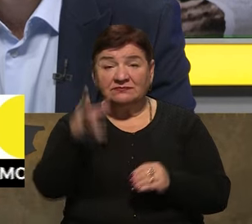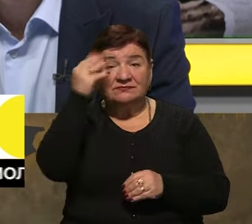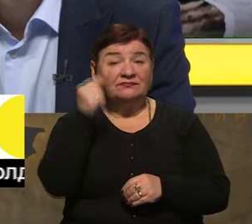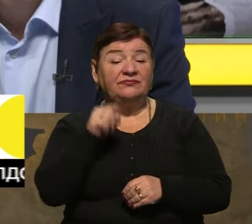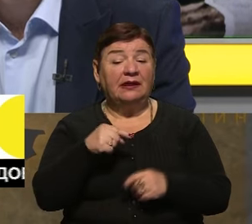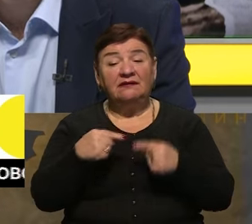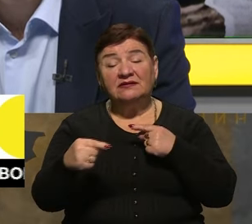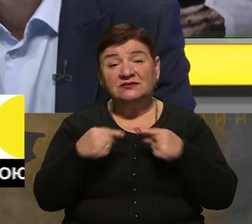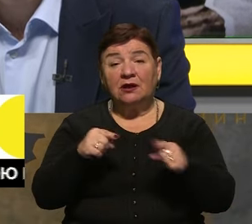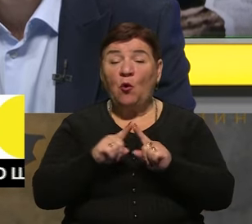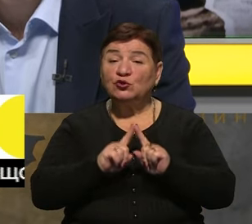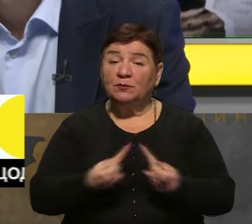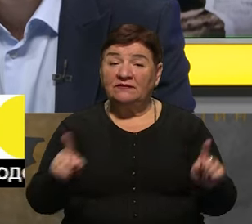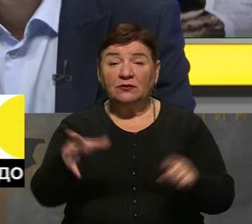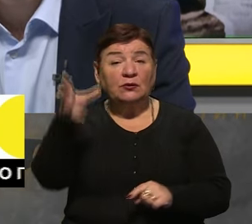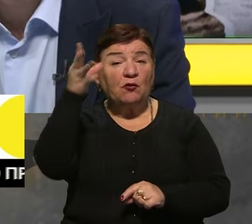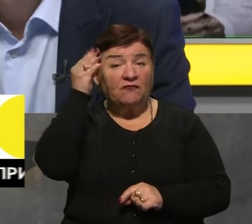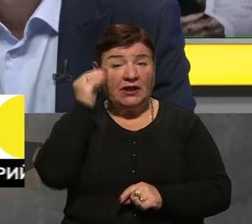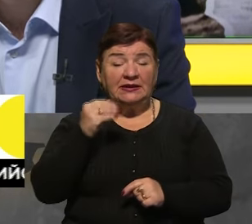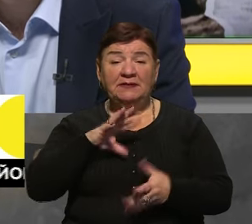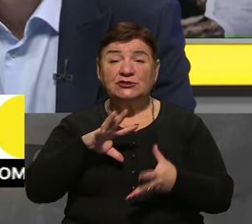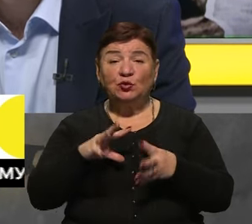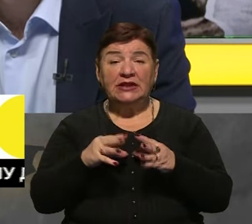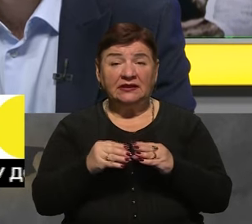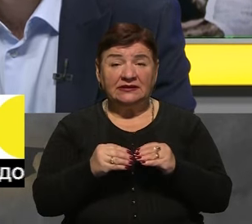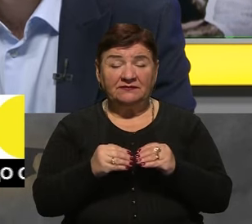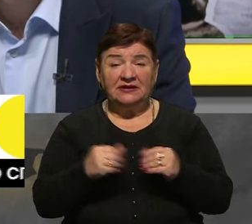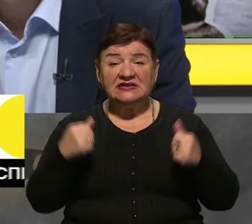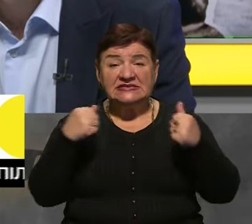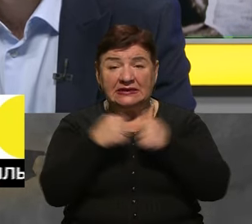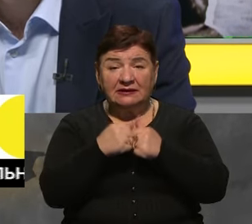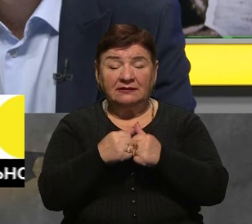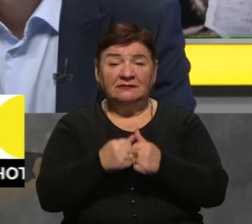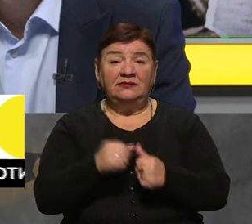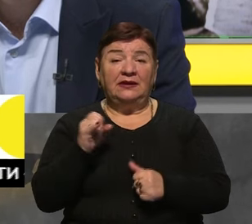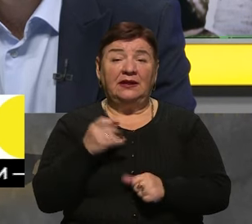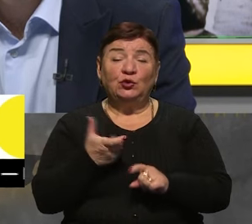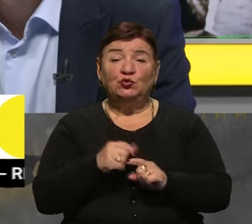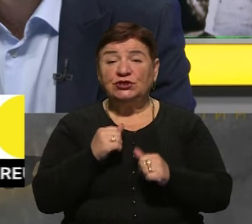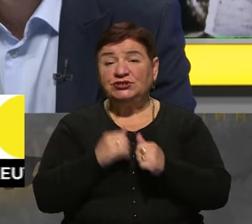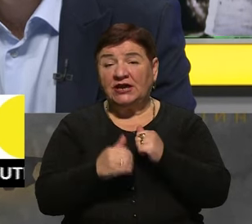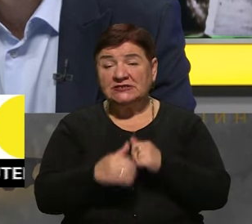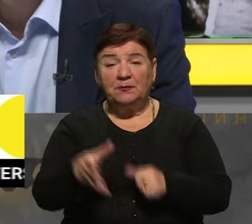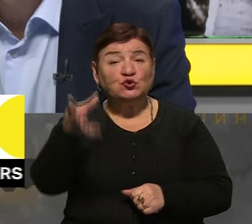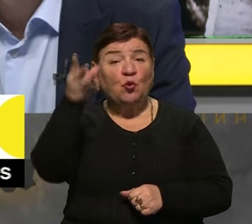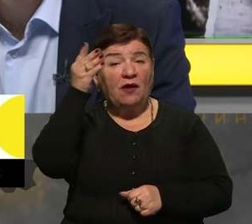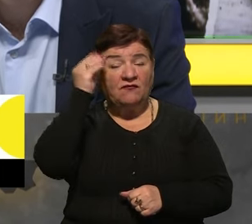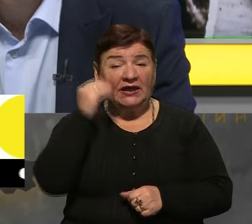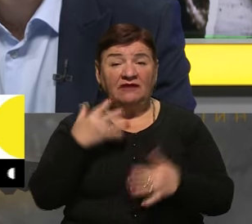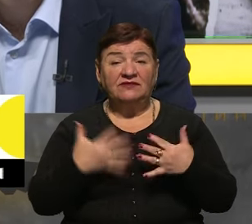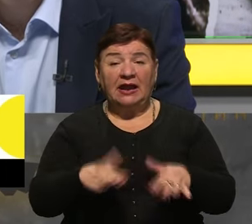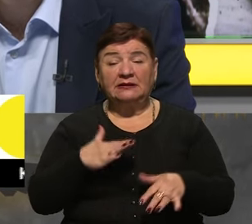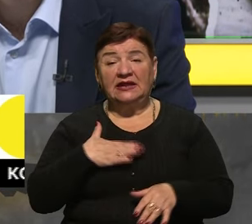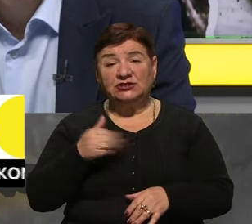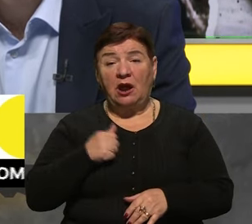тих чи інших особливостей, з урахуванням результатів зіткнень, ну і дуже часто з урахуванням втрат наших